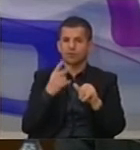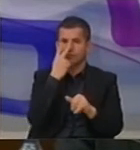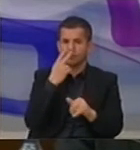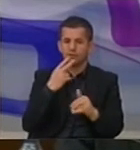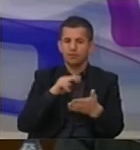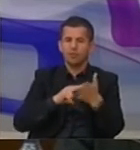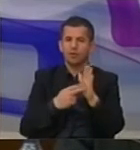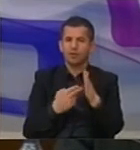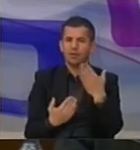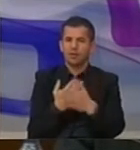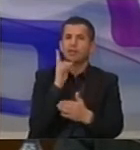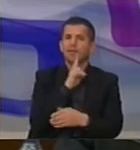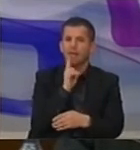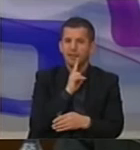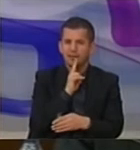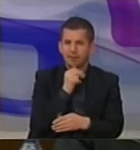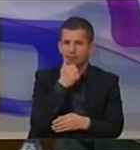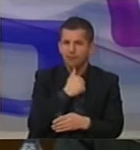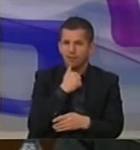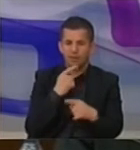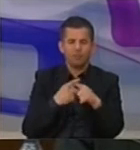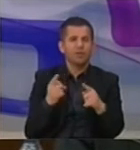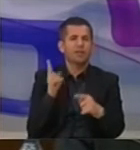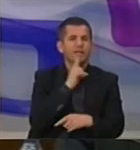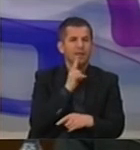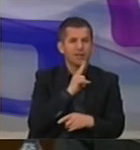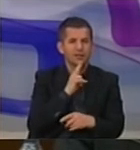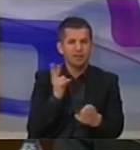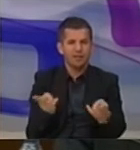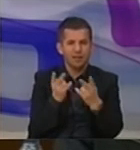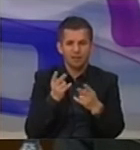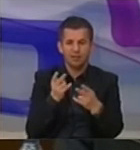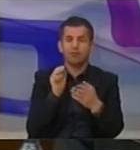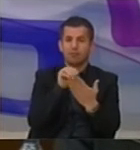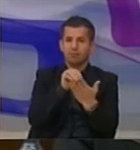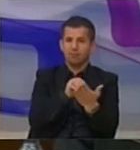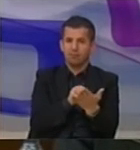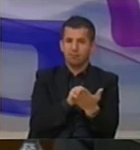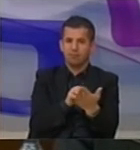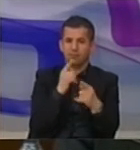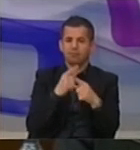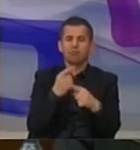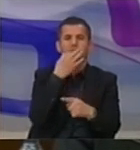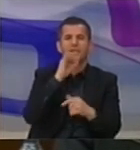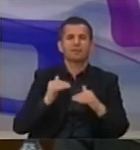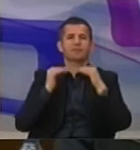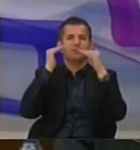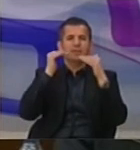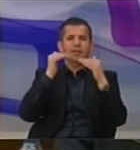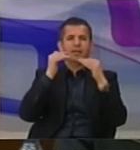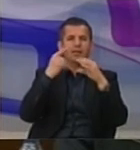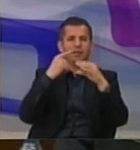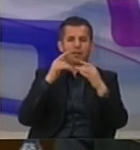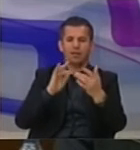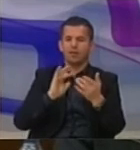politikë të atimore të thjesht me përcudurat të thjesht të të deklarimit të datimeve në përmet avancimit të sistemit elektronik